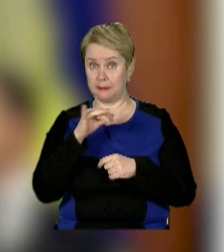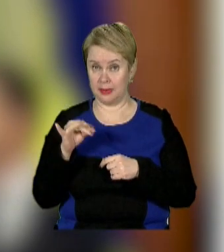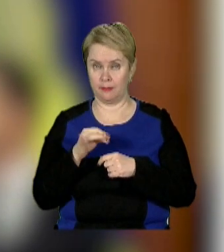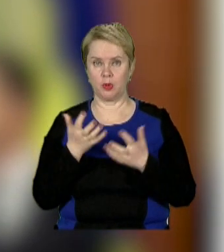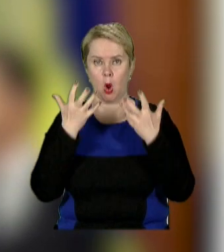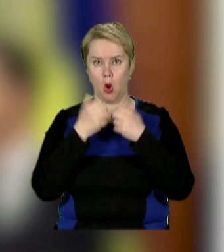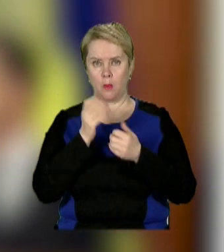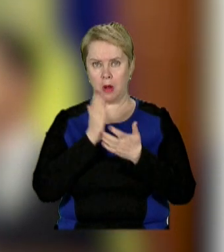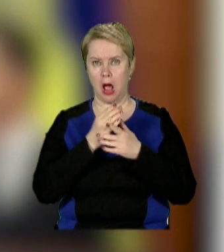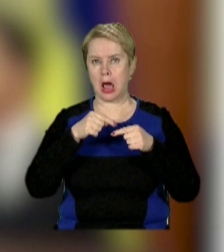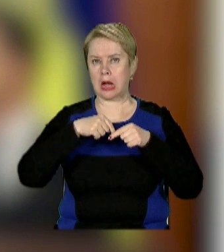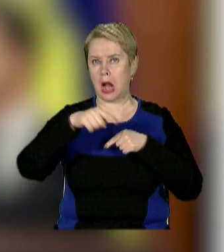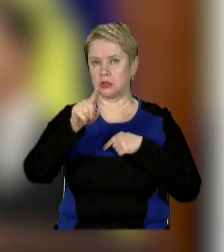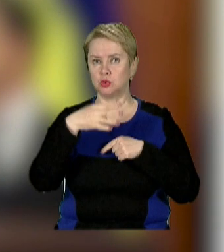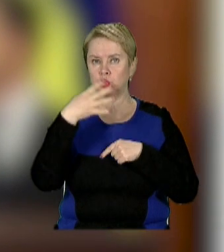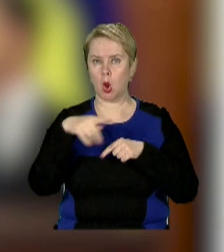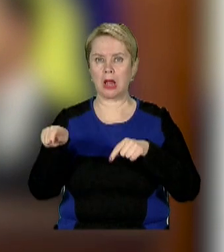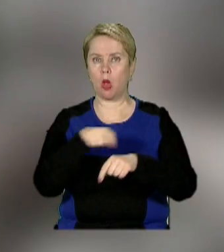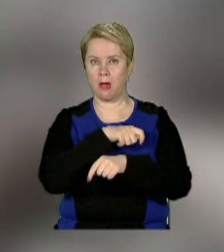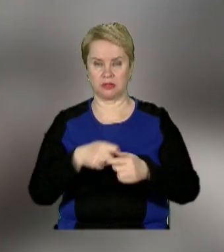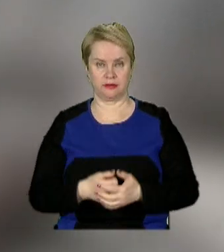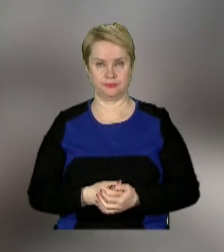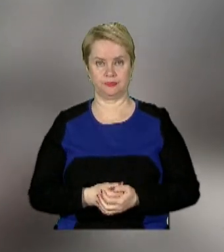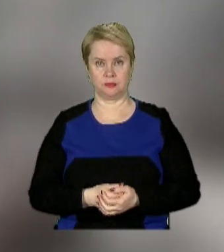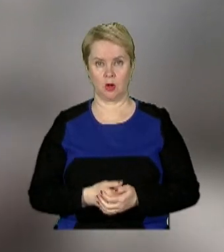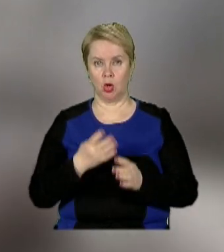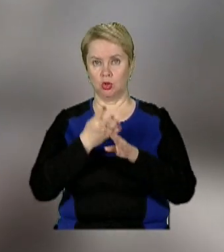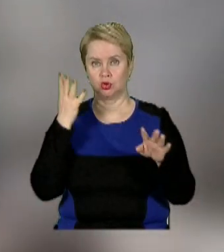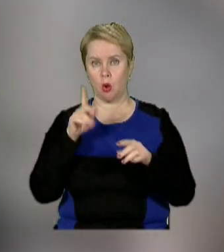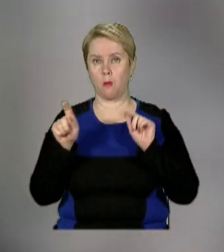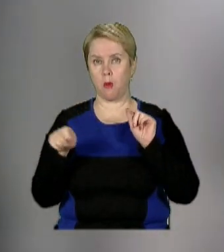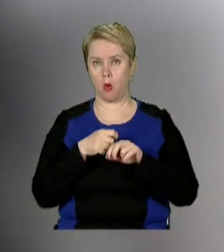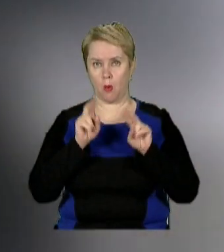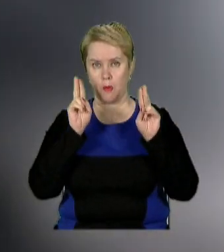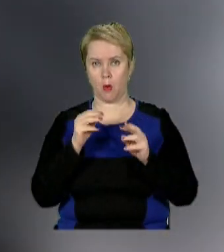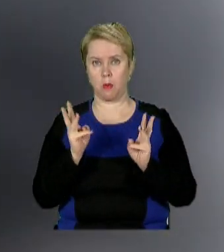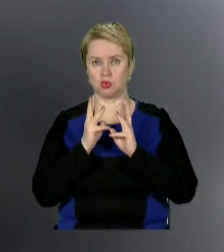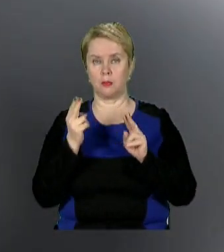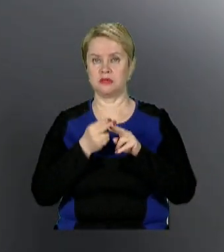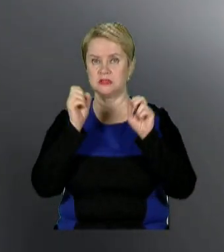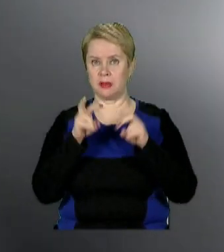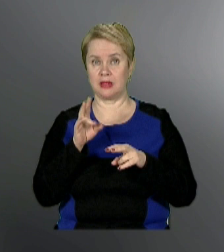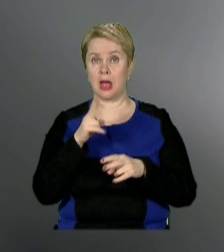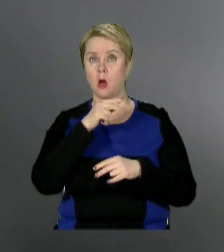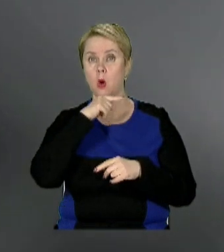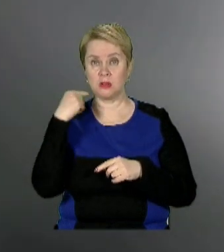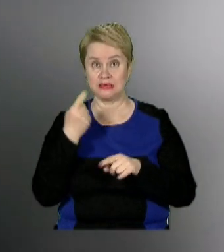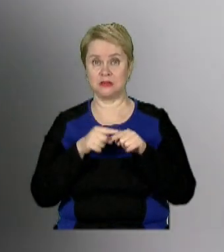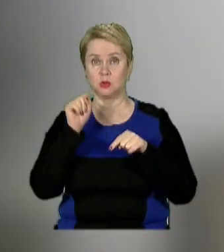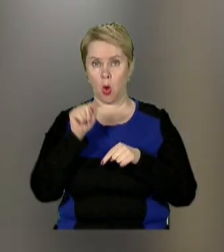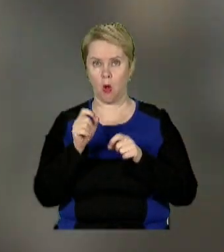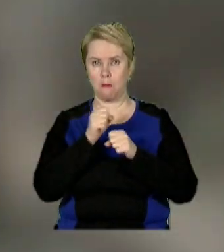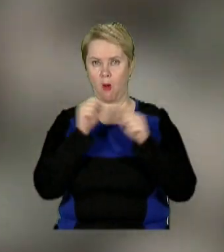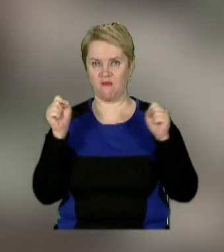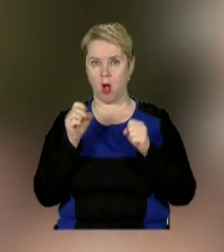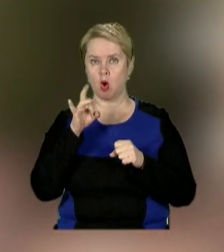Обладнання має радіус дії близько 40 кілометрів. Чергове порушення правил пожежної безпеки на Росії. Цього разу